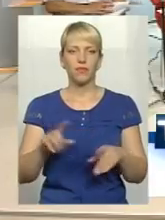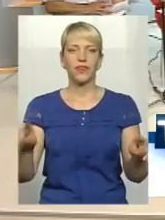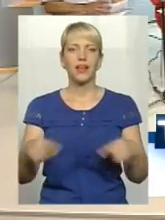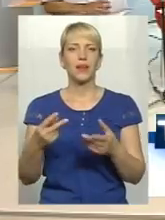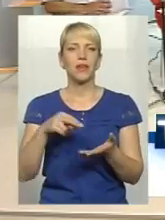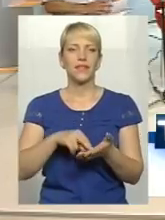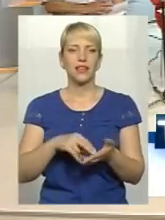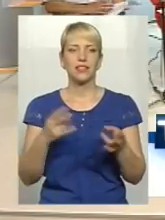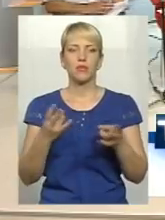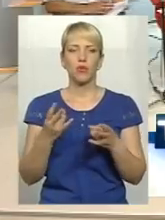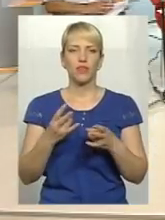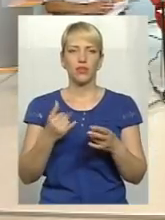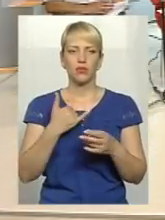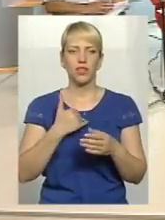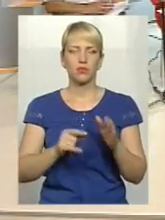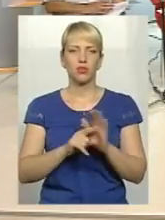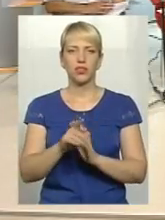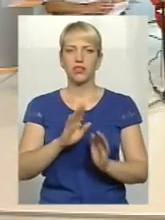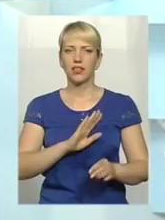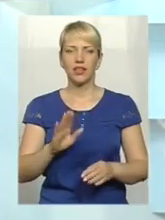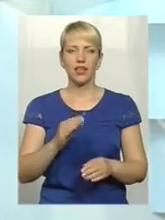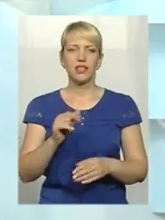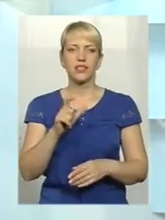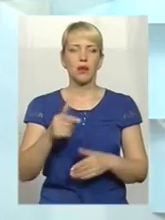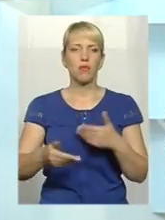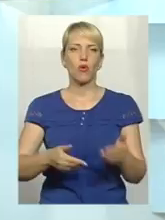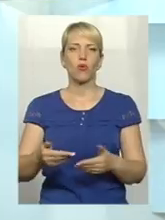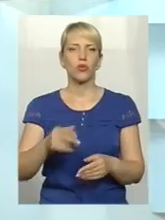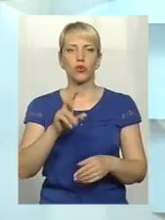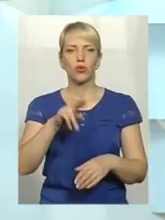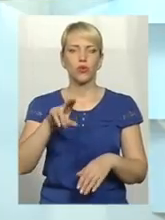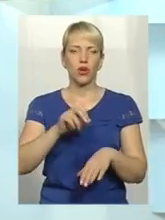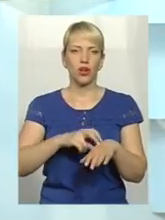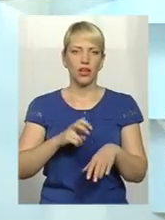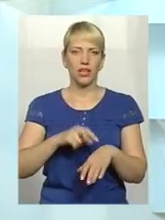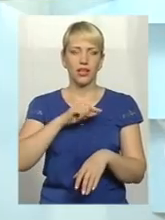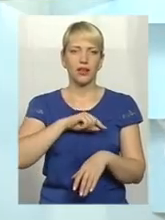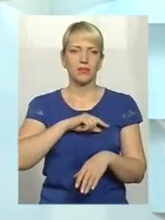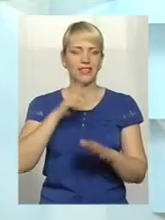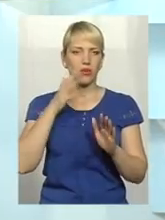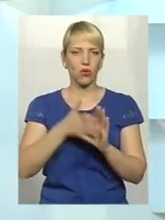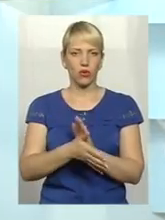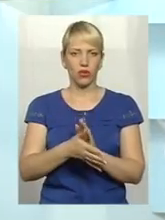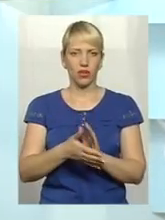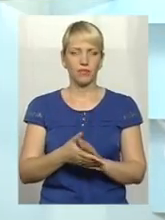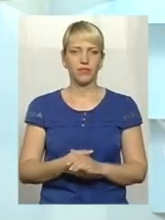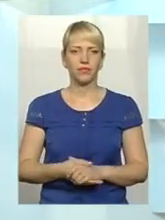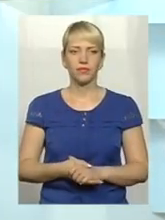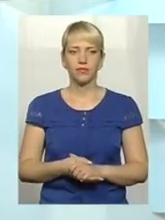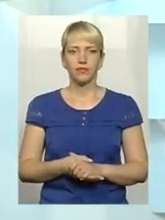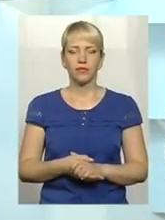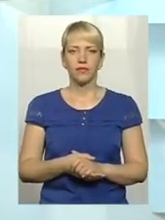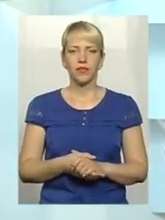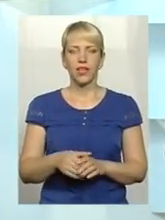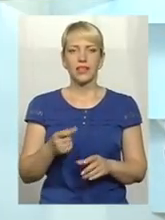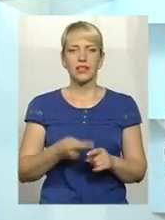походу до лікаря, психолога, чи відповідного лікаря певної спеціальності,